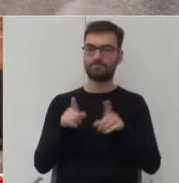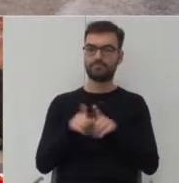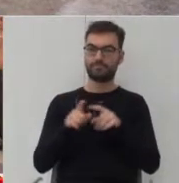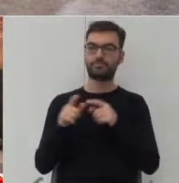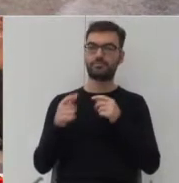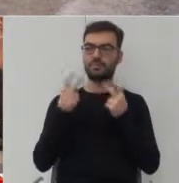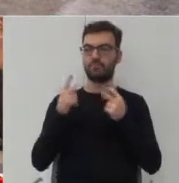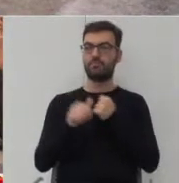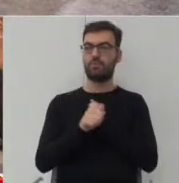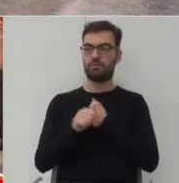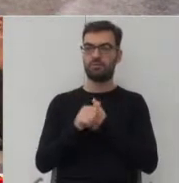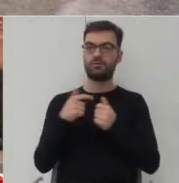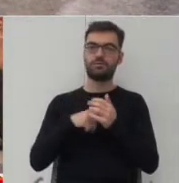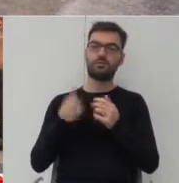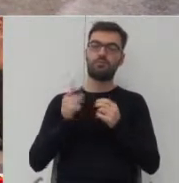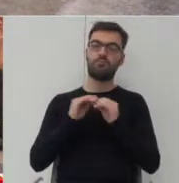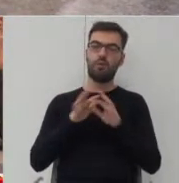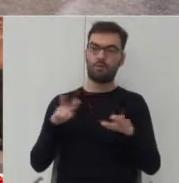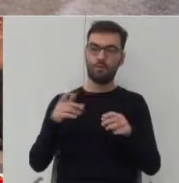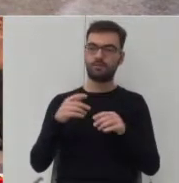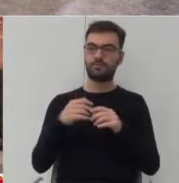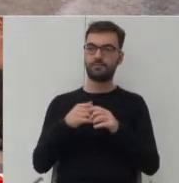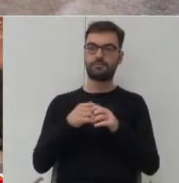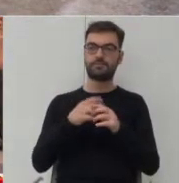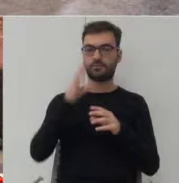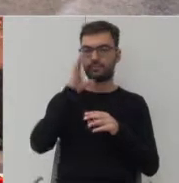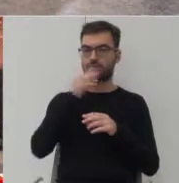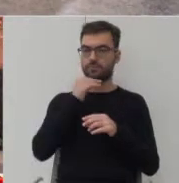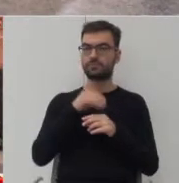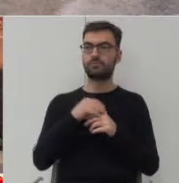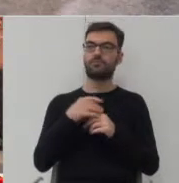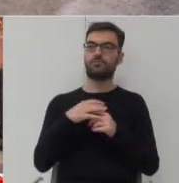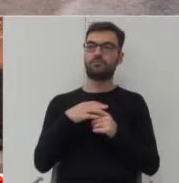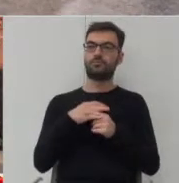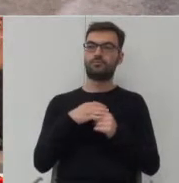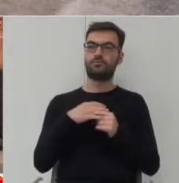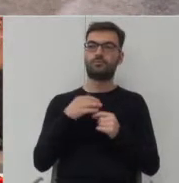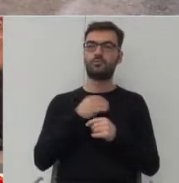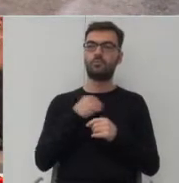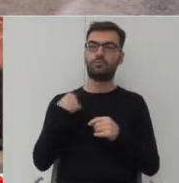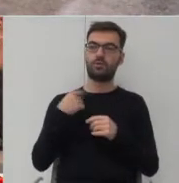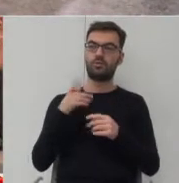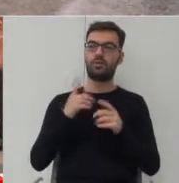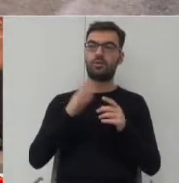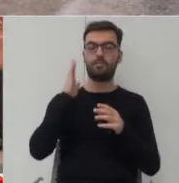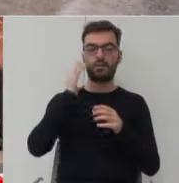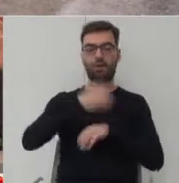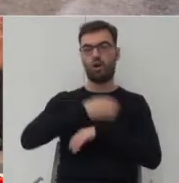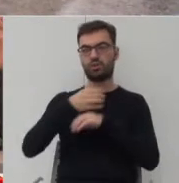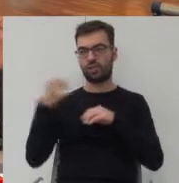ważnych przyczyn i też jednym z powszechnie występujących obrazów w polskich osiedlach mieszkaniowych